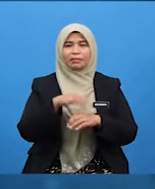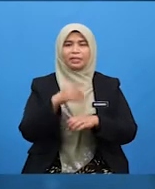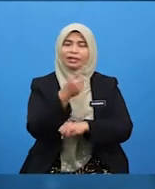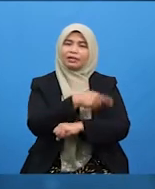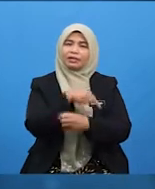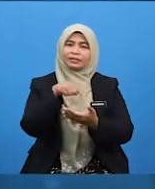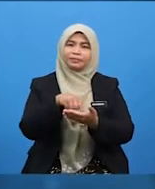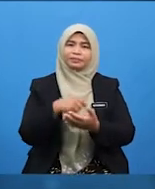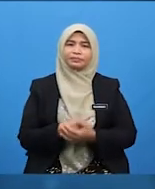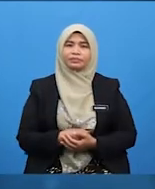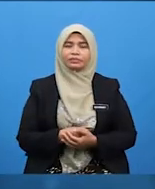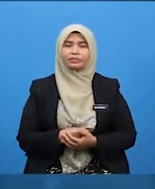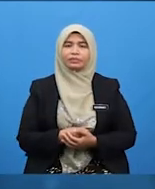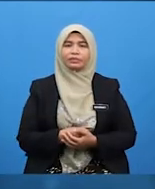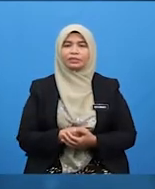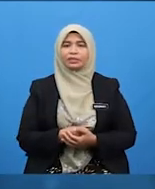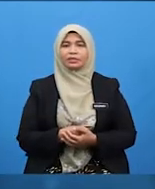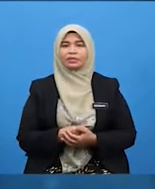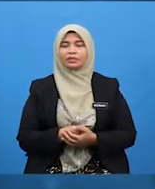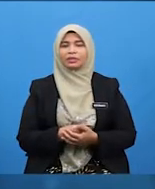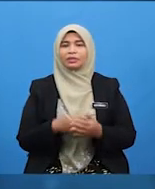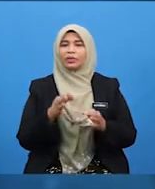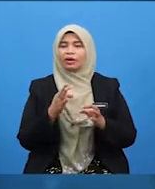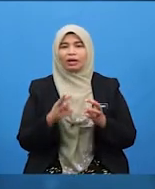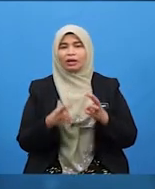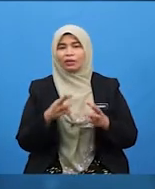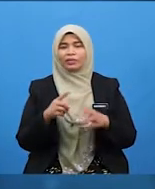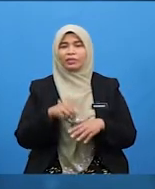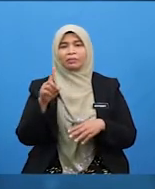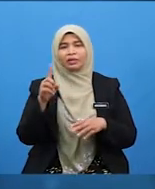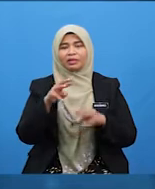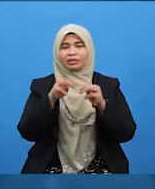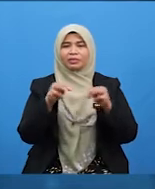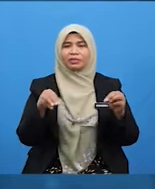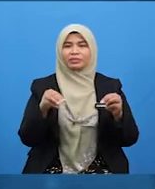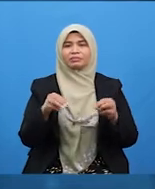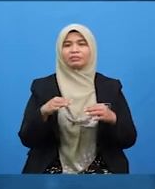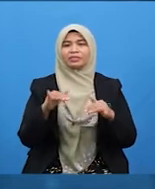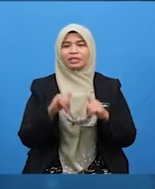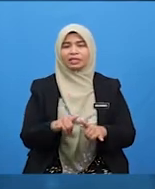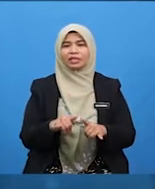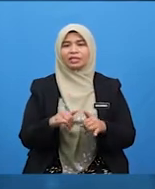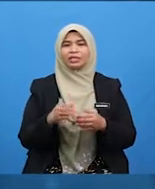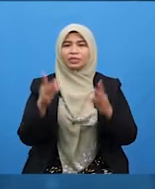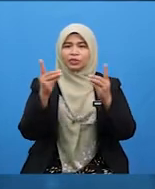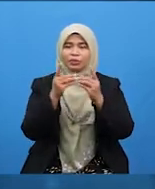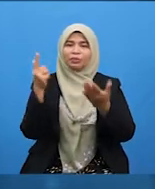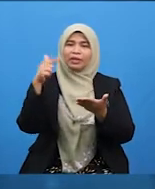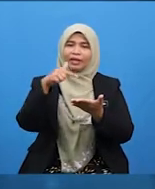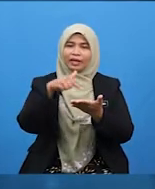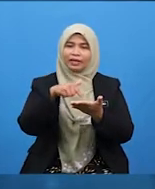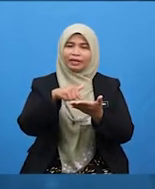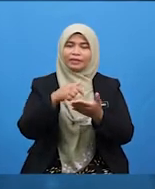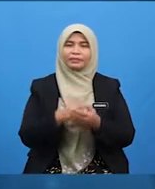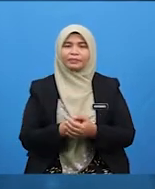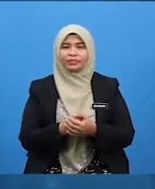pada hari ini. Walaupun di mana sahaja murid-murid berada. Jumpa lagi